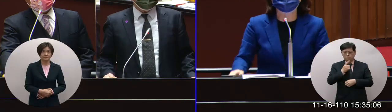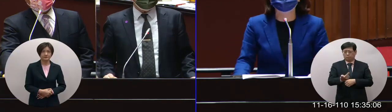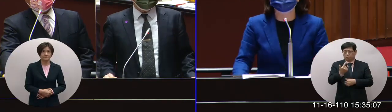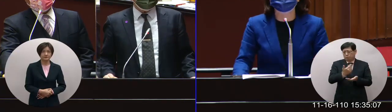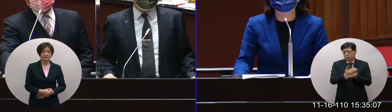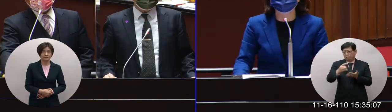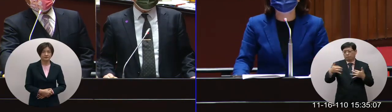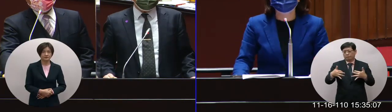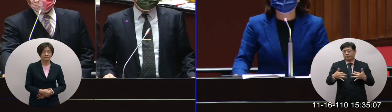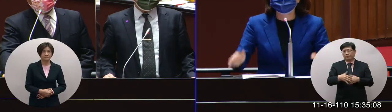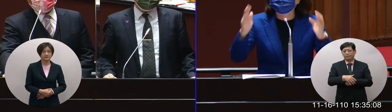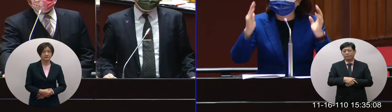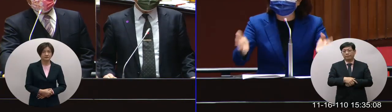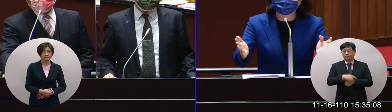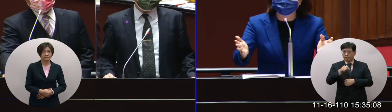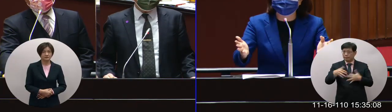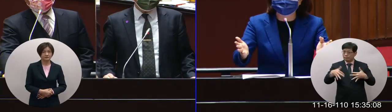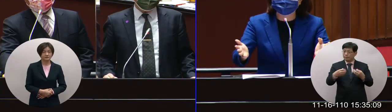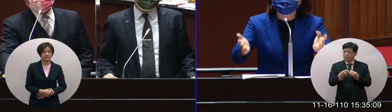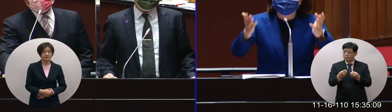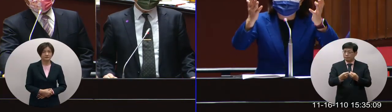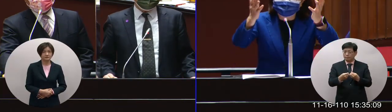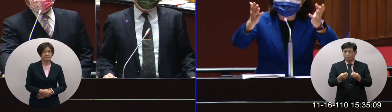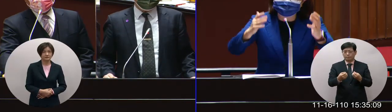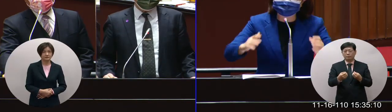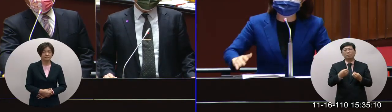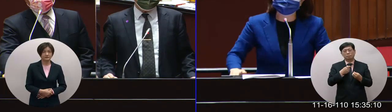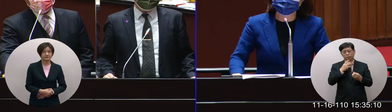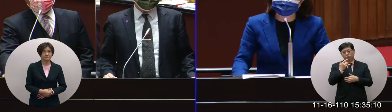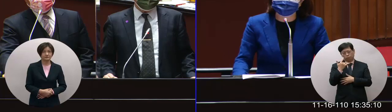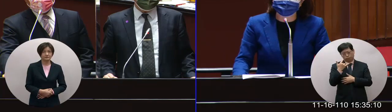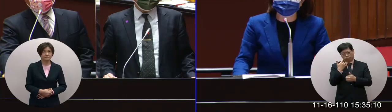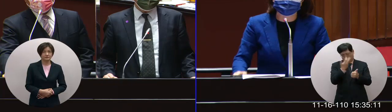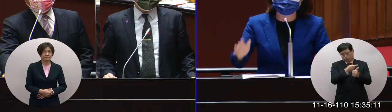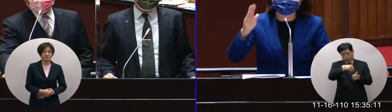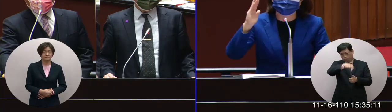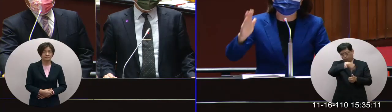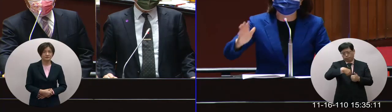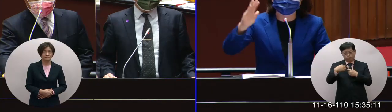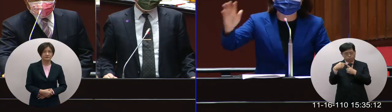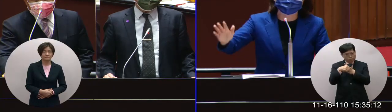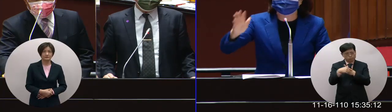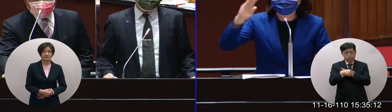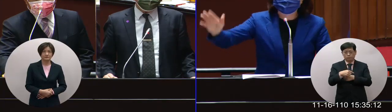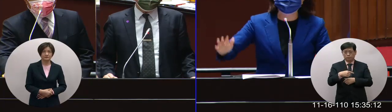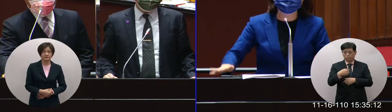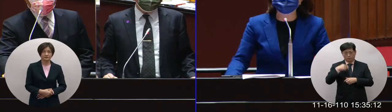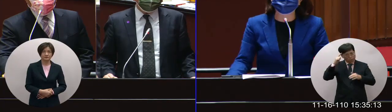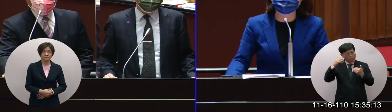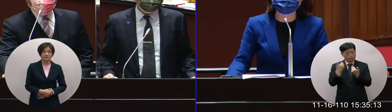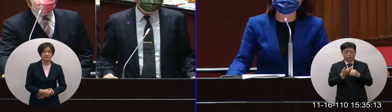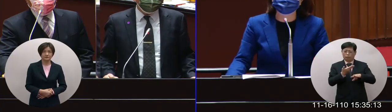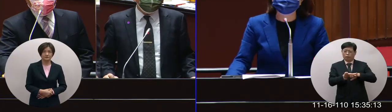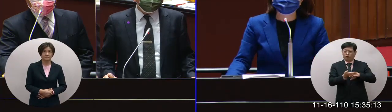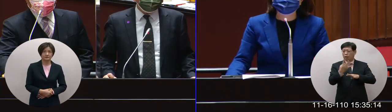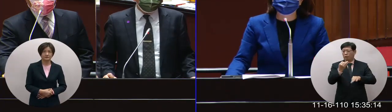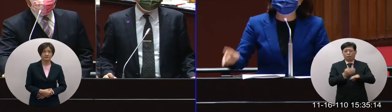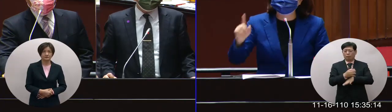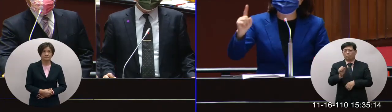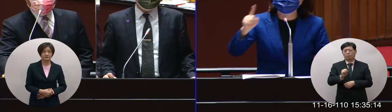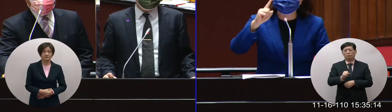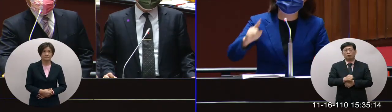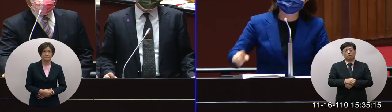解決這個問題啦這問題怎麼解決就要靠大家更積極處理但是我絕對不贊成放到過期啊